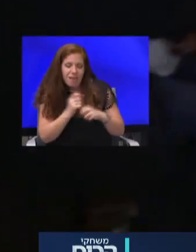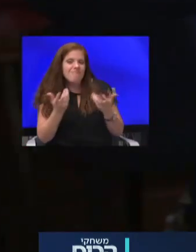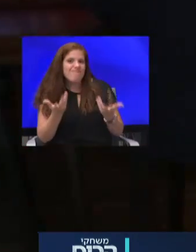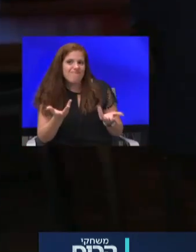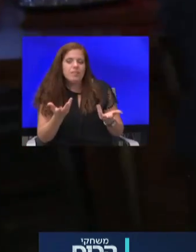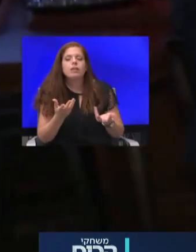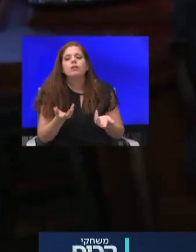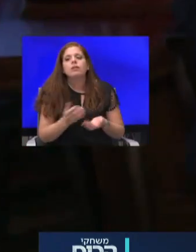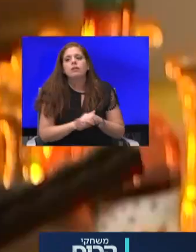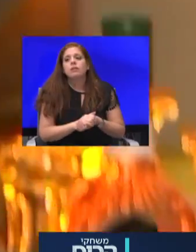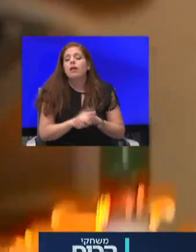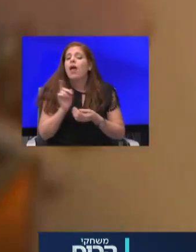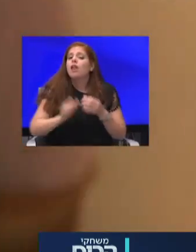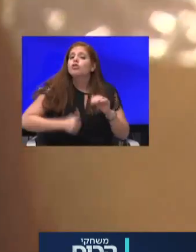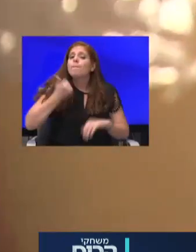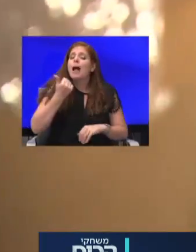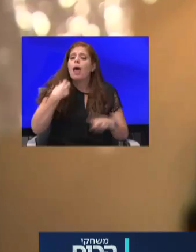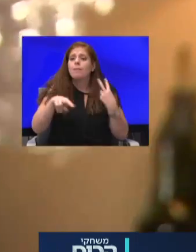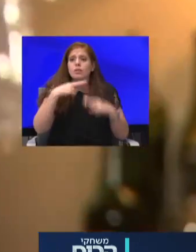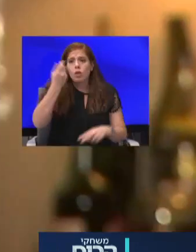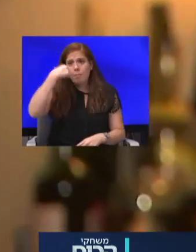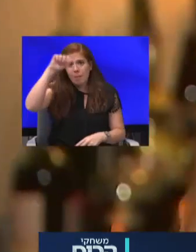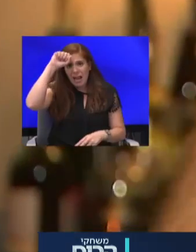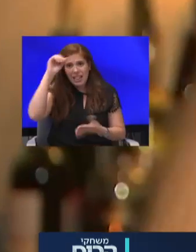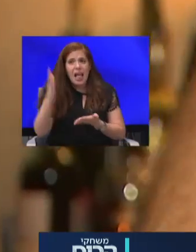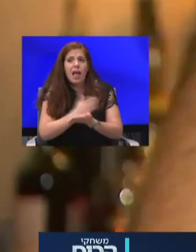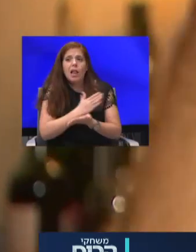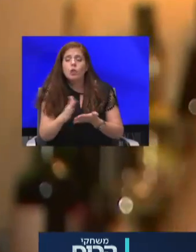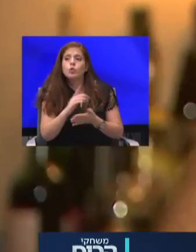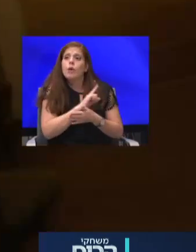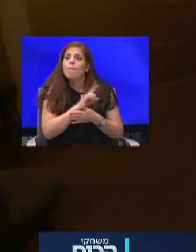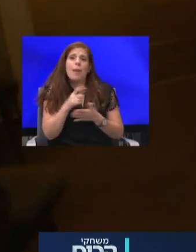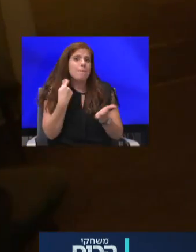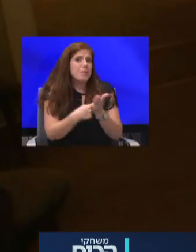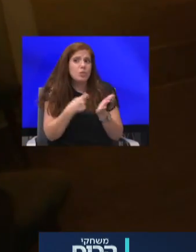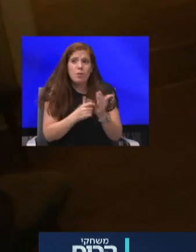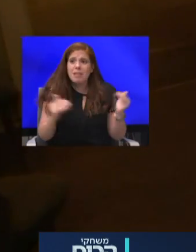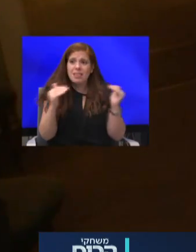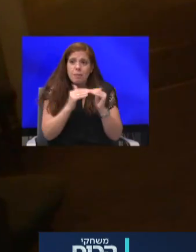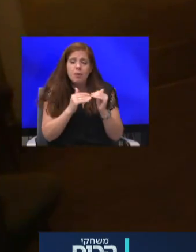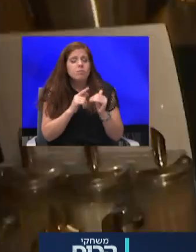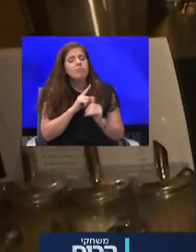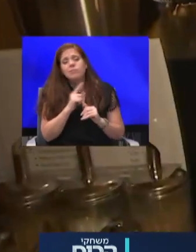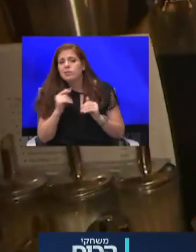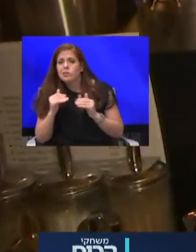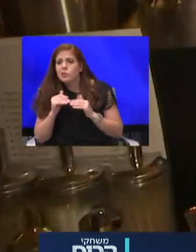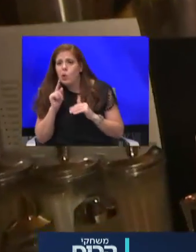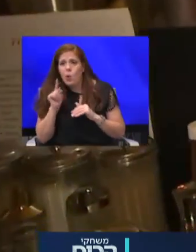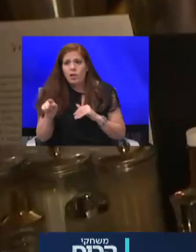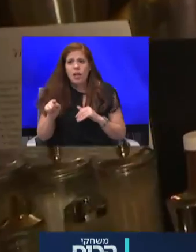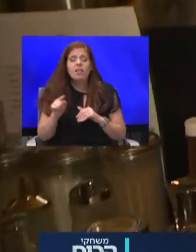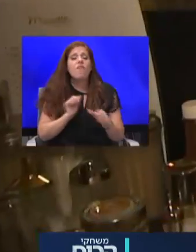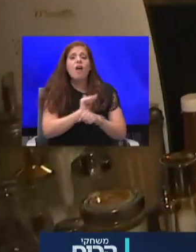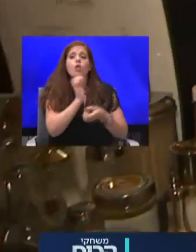אלה שבעלי המסעדות בברלין החליטו שללא פיצויים מתאימים, הגזרה לא לטעמם, ועטרו לאחרונה לבית המשפט המקומי,